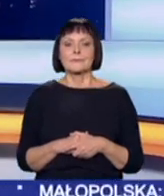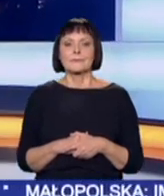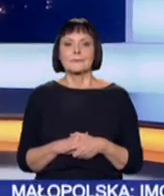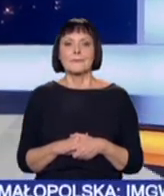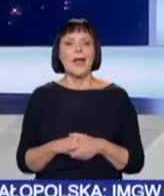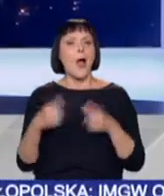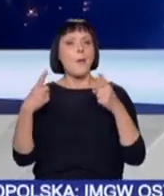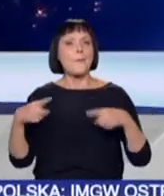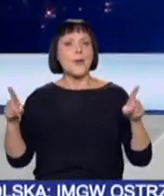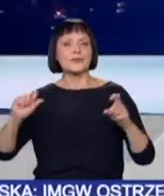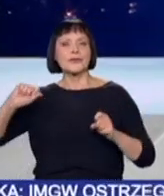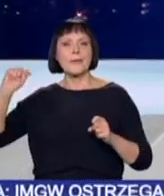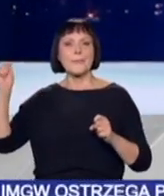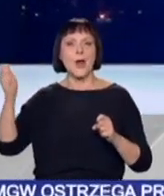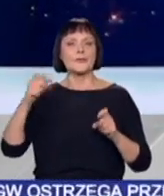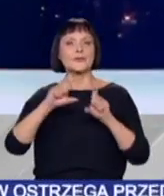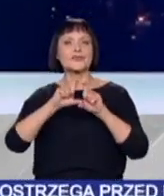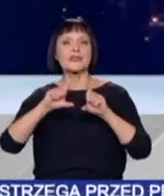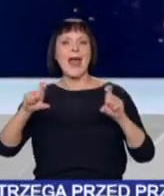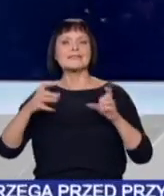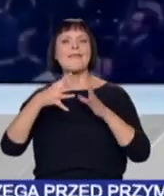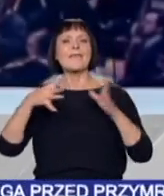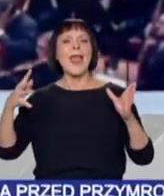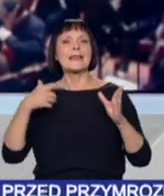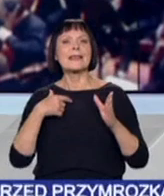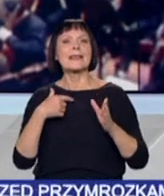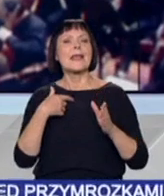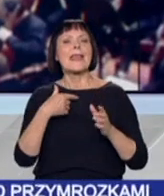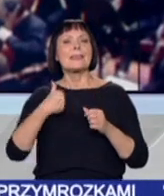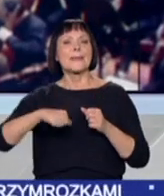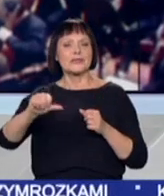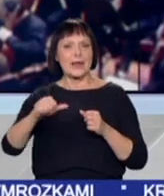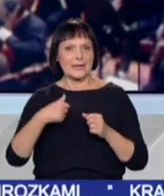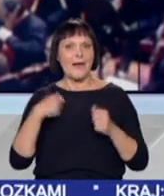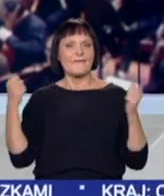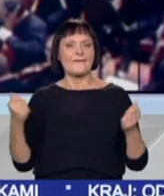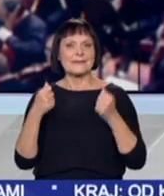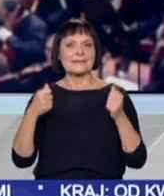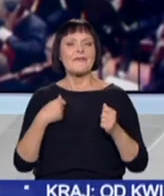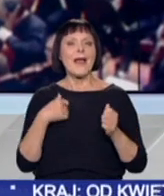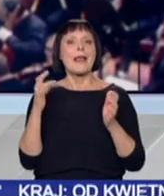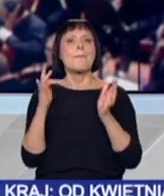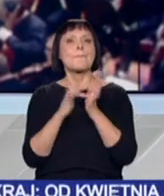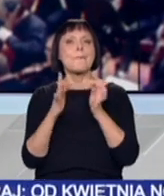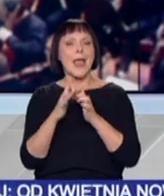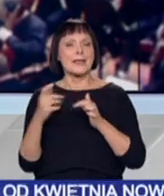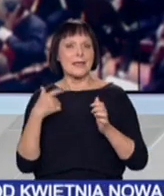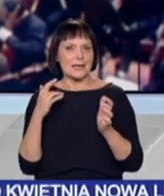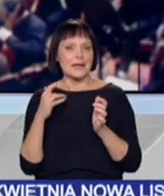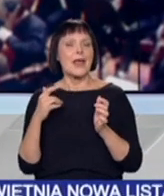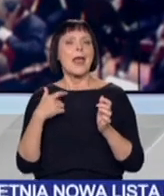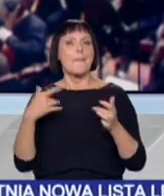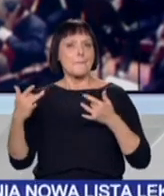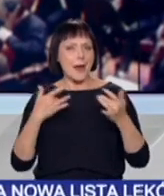Muzyczna podróż przez czas Wielkiego Tygodnia. Rozpoczął się festiwal Misteria Paschalia. Osiem dni,